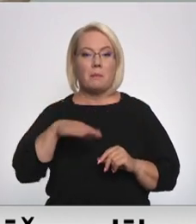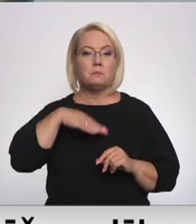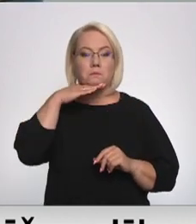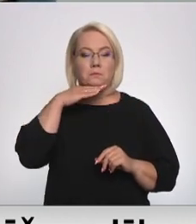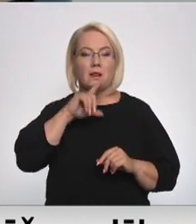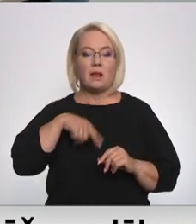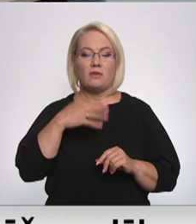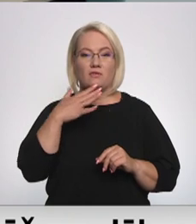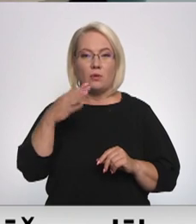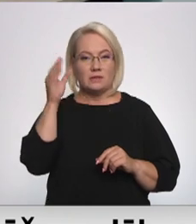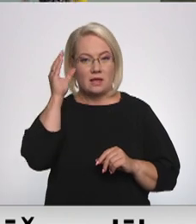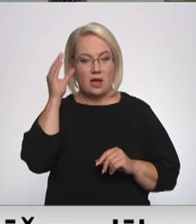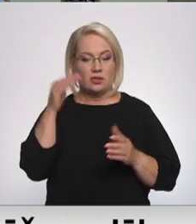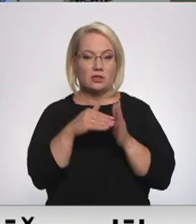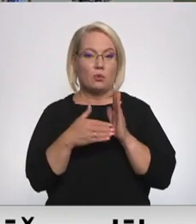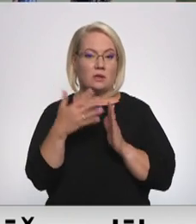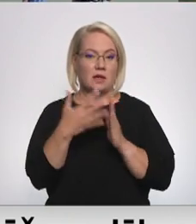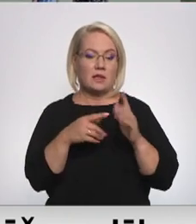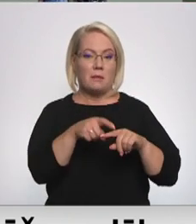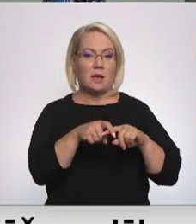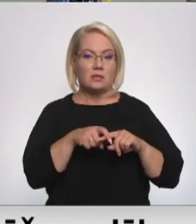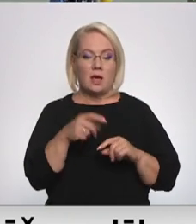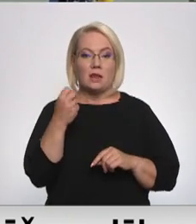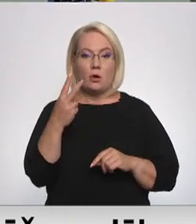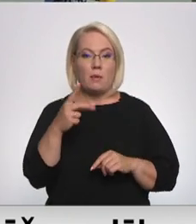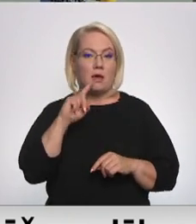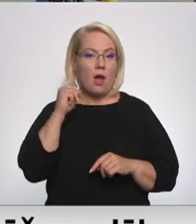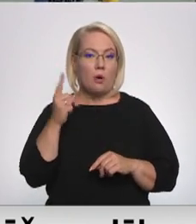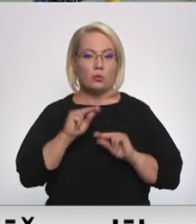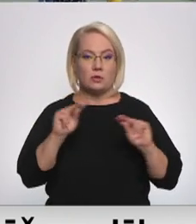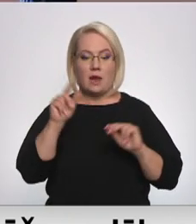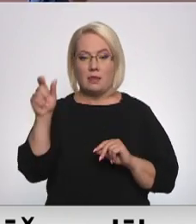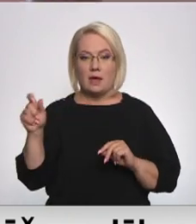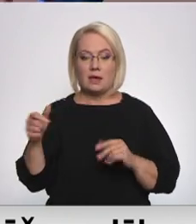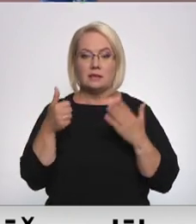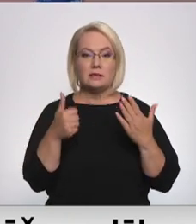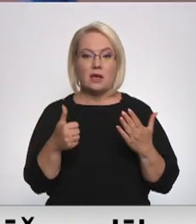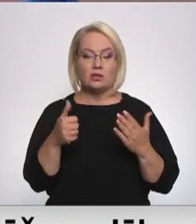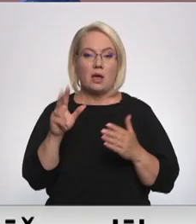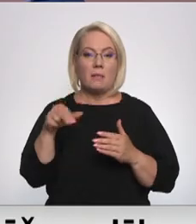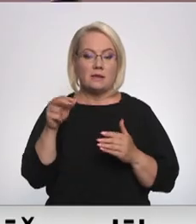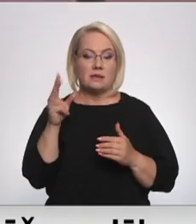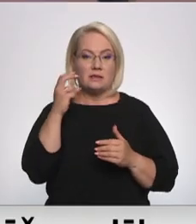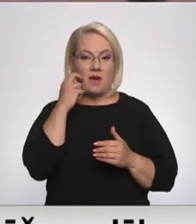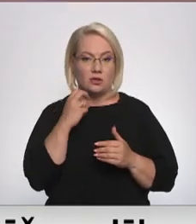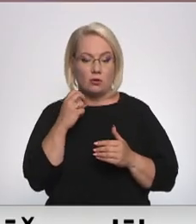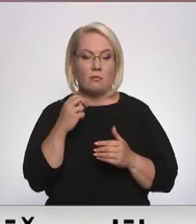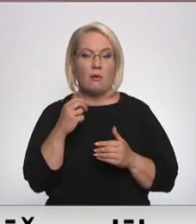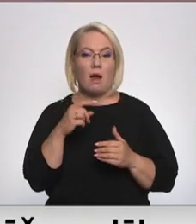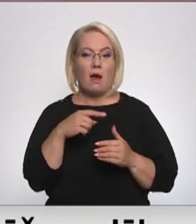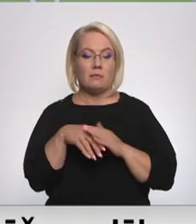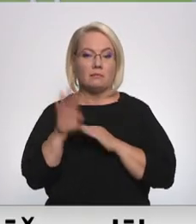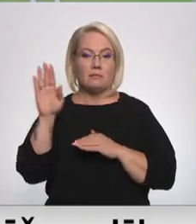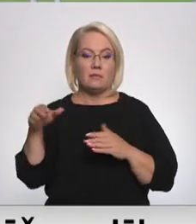zināšanu, situācija atrisināta piesaistot 12 jaunus trenerus. Seši, kuri bija pensijas vecumā, izlēmoši doties pelnītā